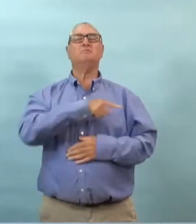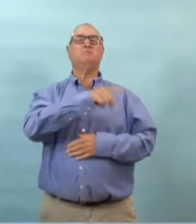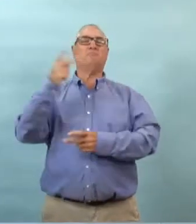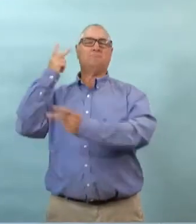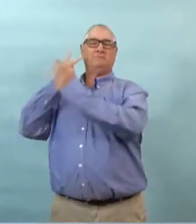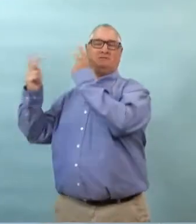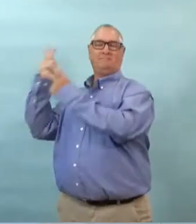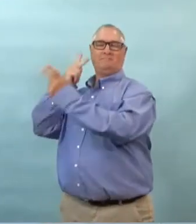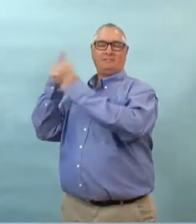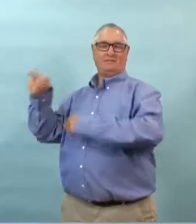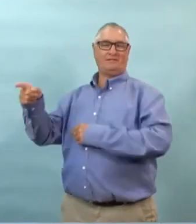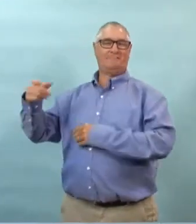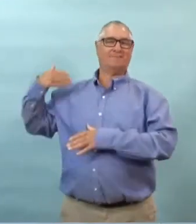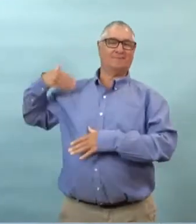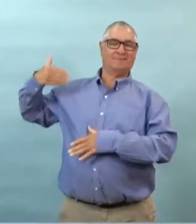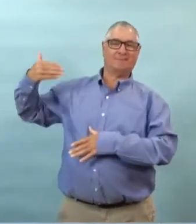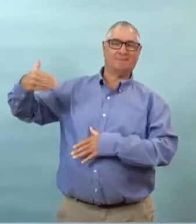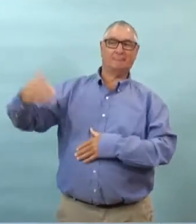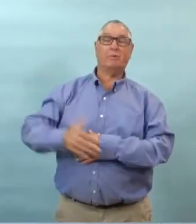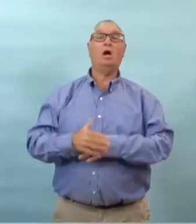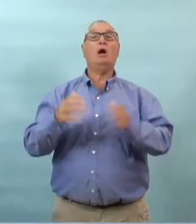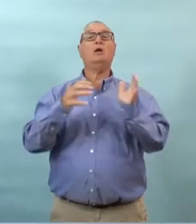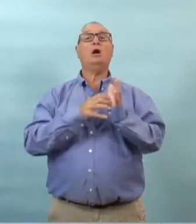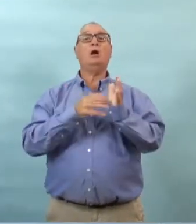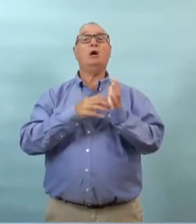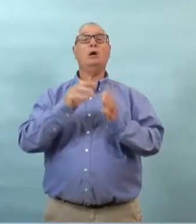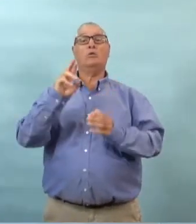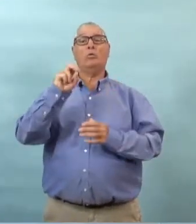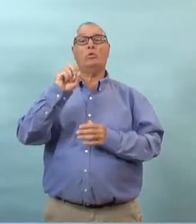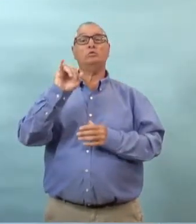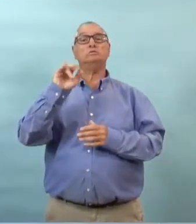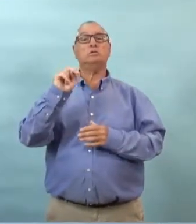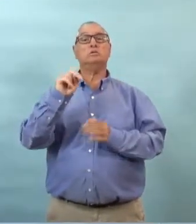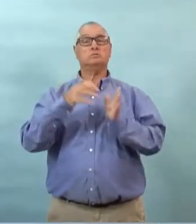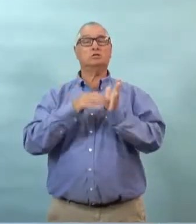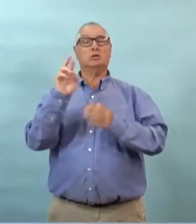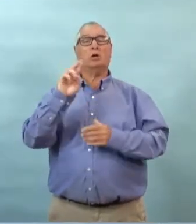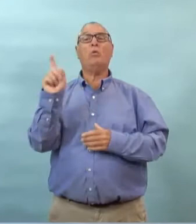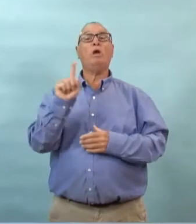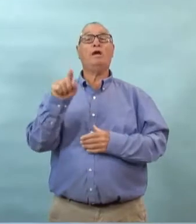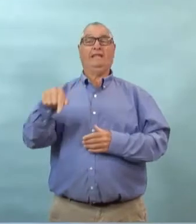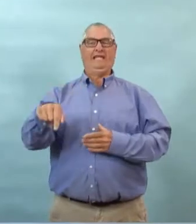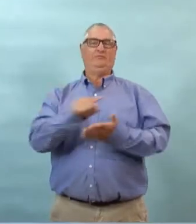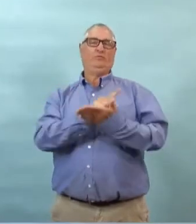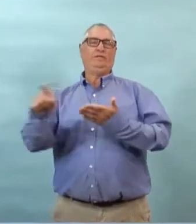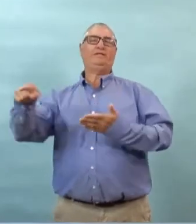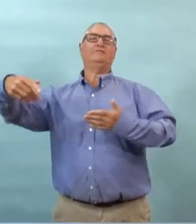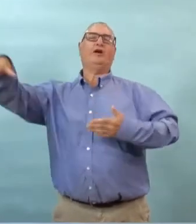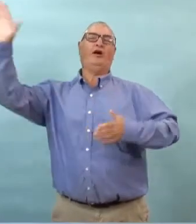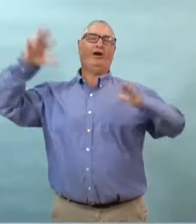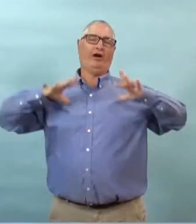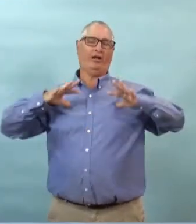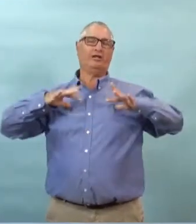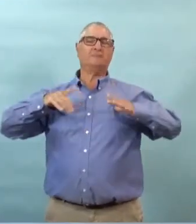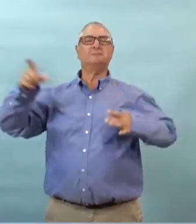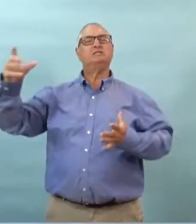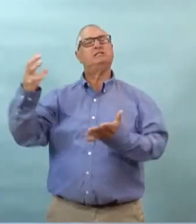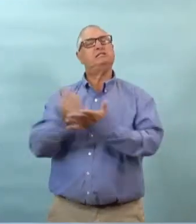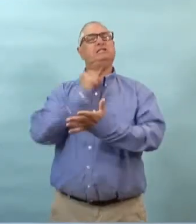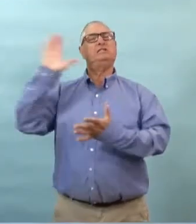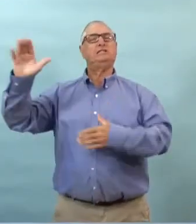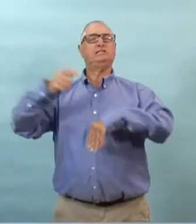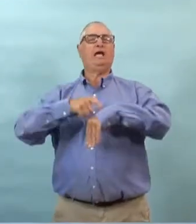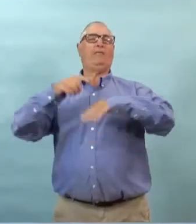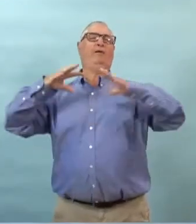les manitobains connaissent bien comme vous le savez tous le docteur brent roussin n'est pas ici cette semaine il prend des congés